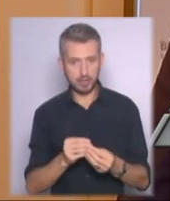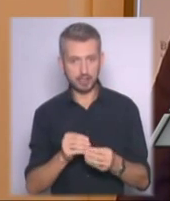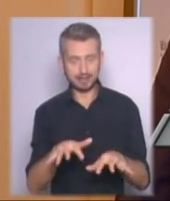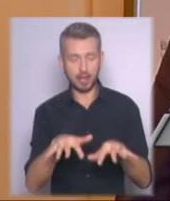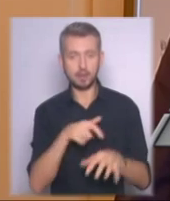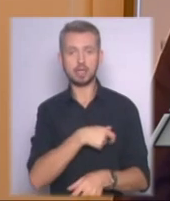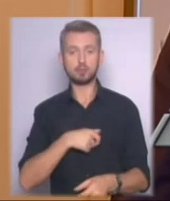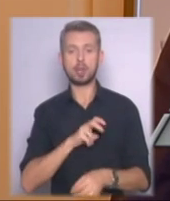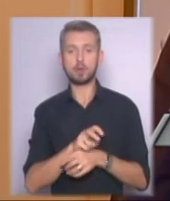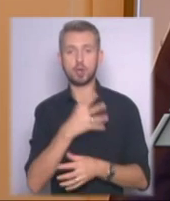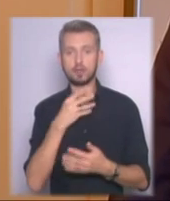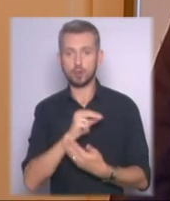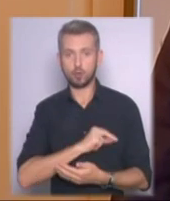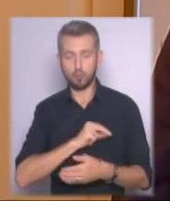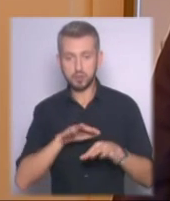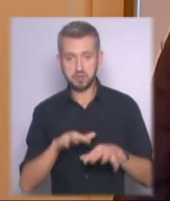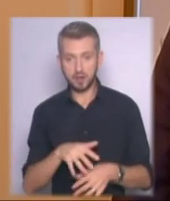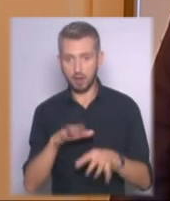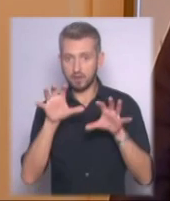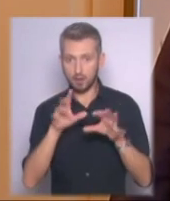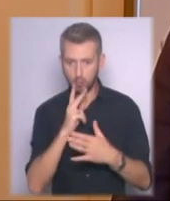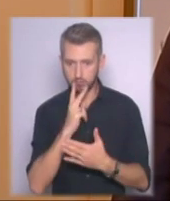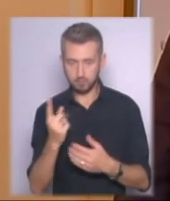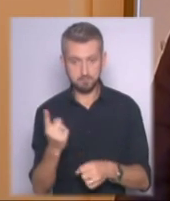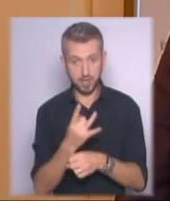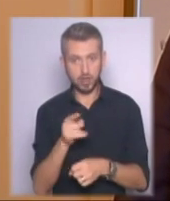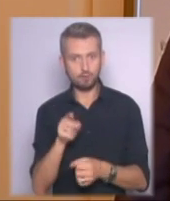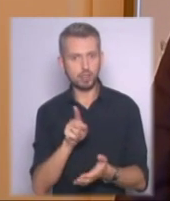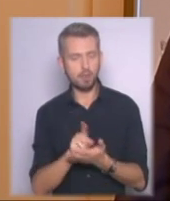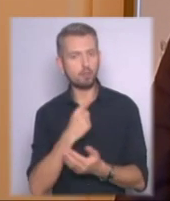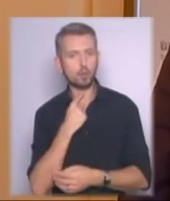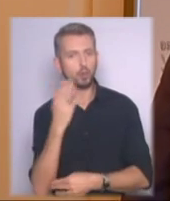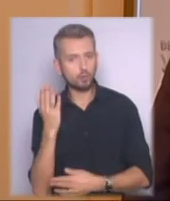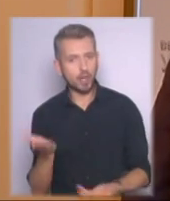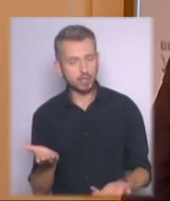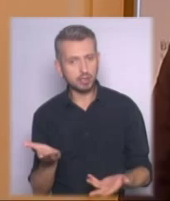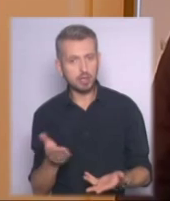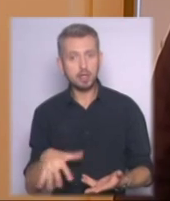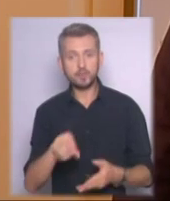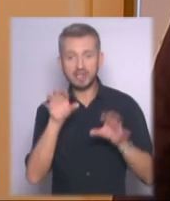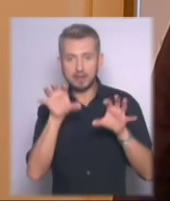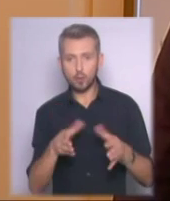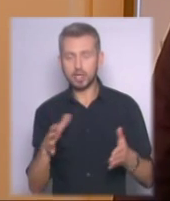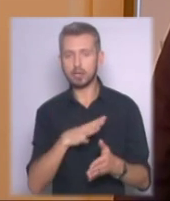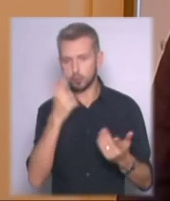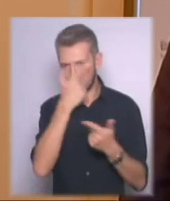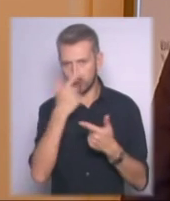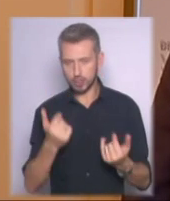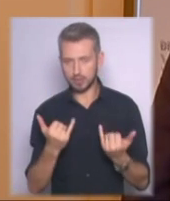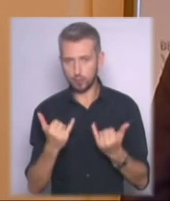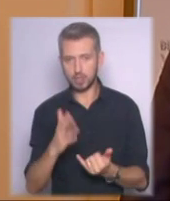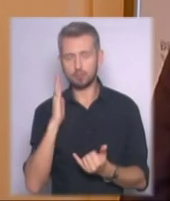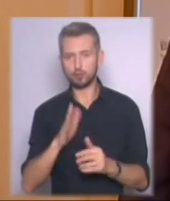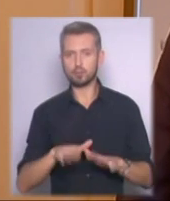на свої робочі місце, вперше побачивши ці закони. А вони мають за це віддати свій голос. Тому всі закони, які були оголошені сьогодні, будуть